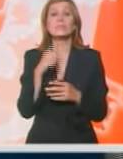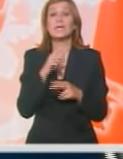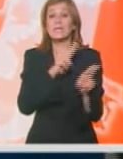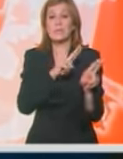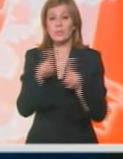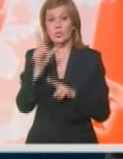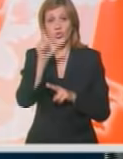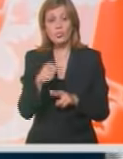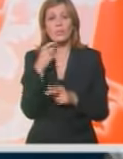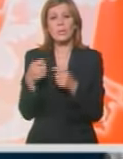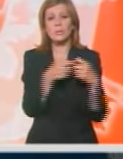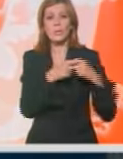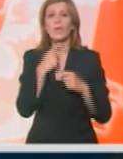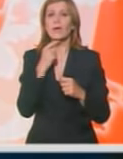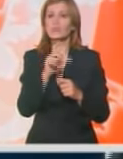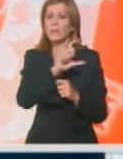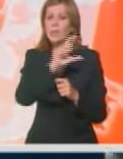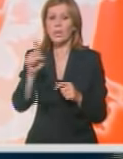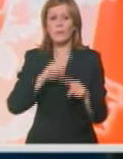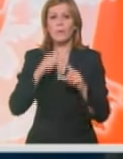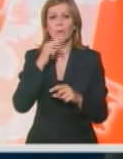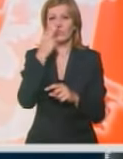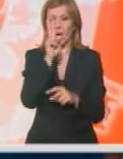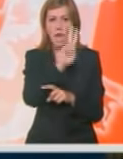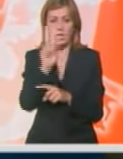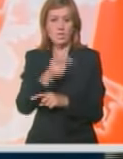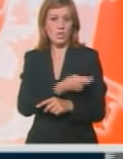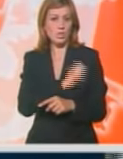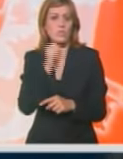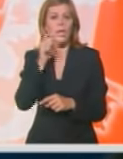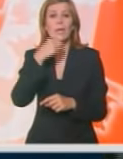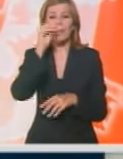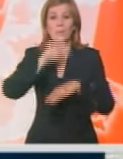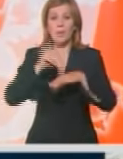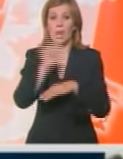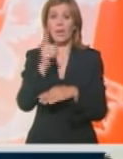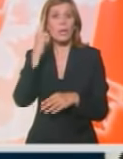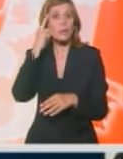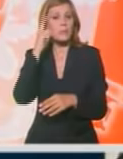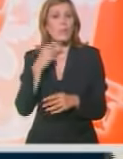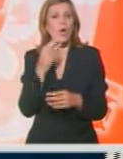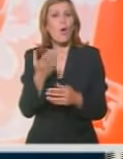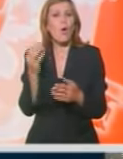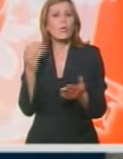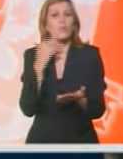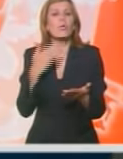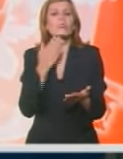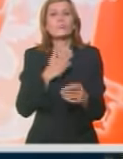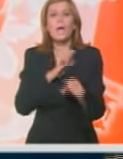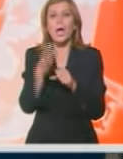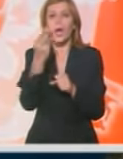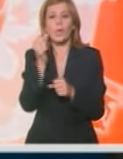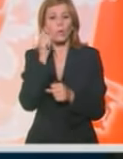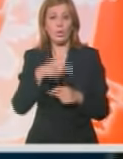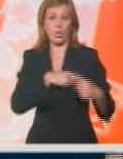sud Blagojevića je proglasio krivim za laganje federalnih agenata, kada je izjavio da nije znao poreklonovca koji je dolazio iz